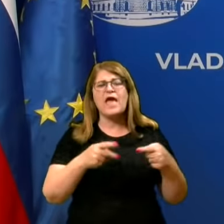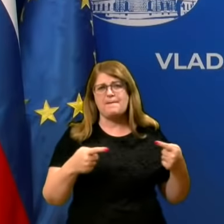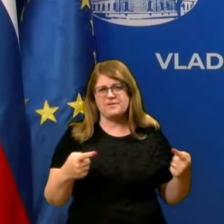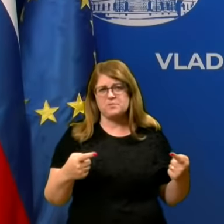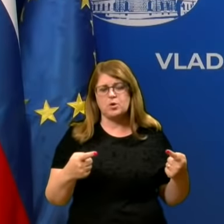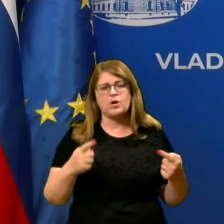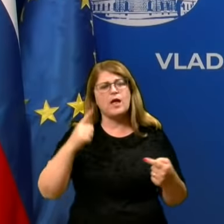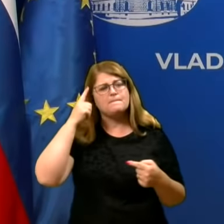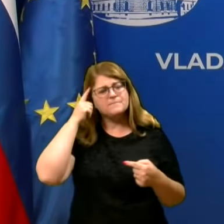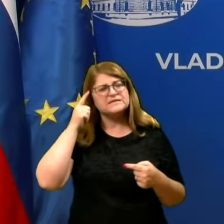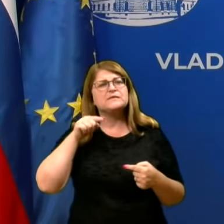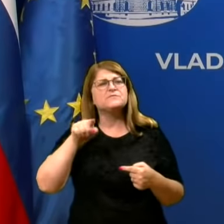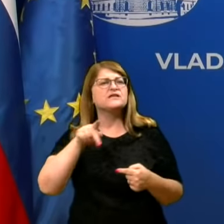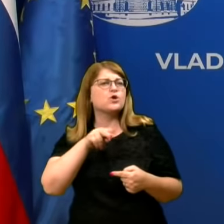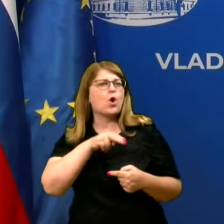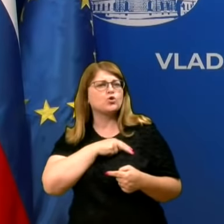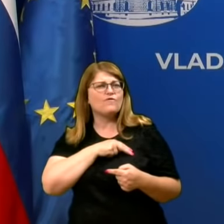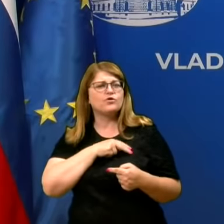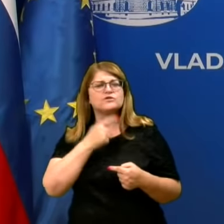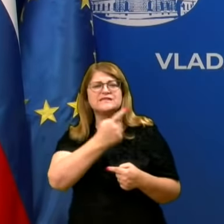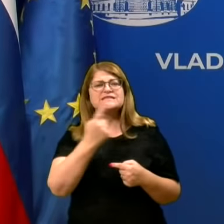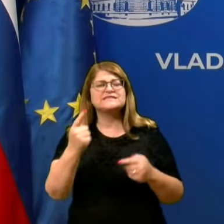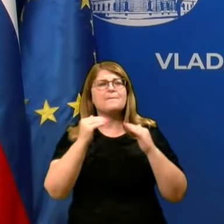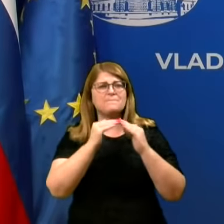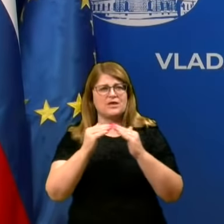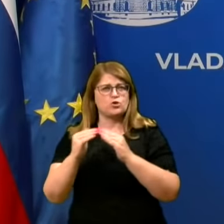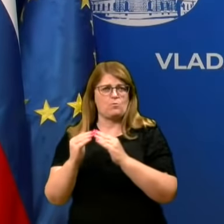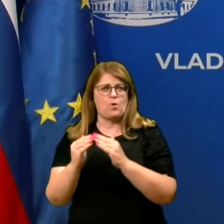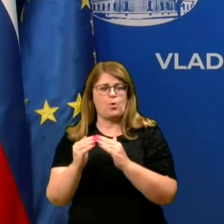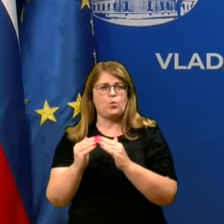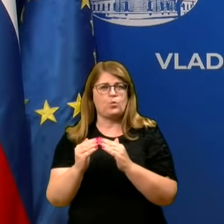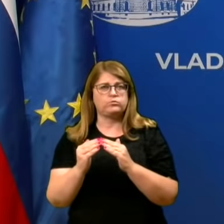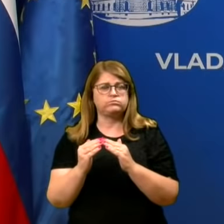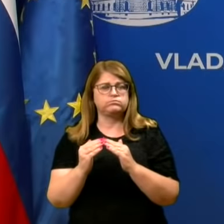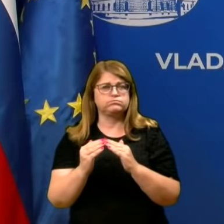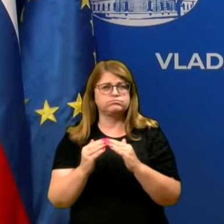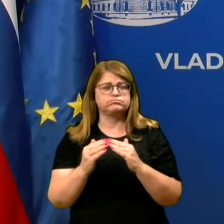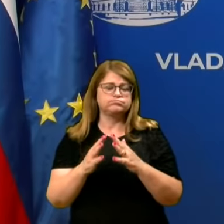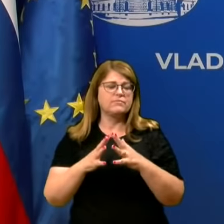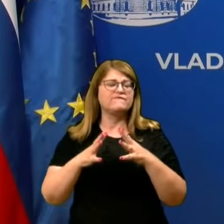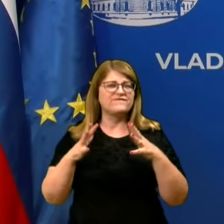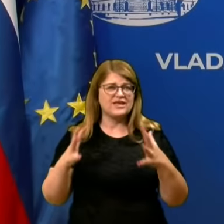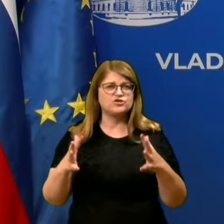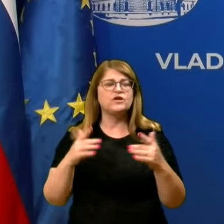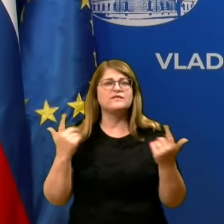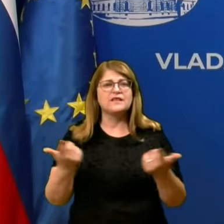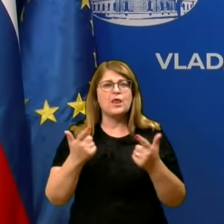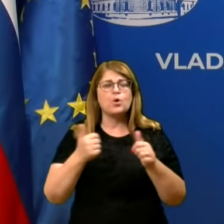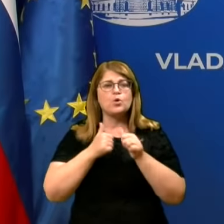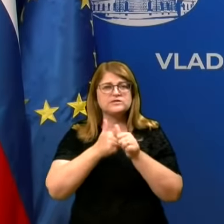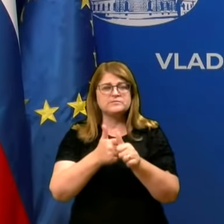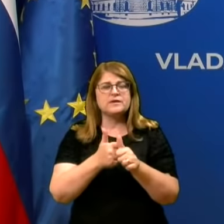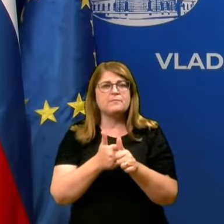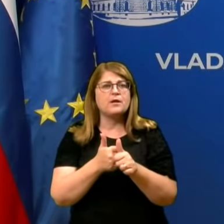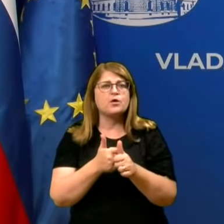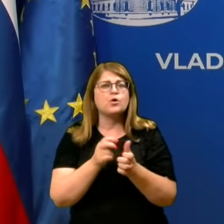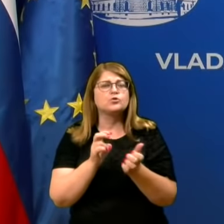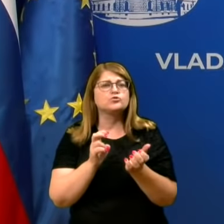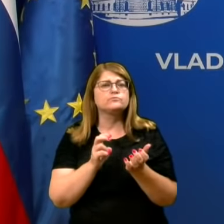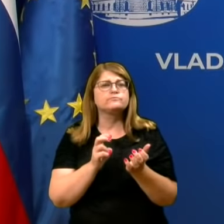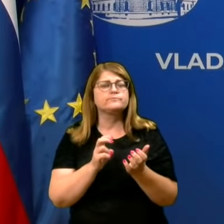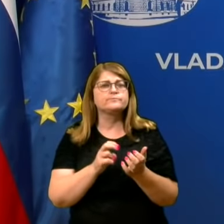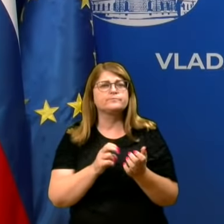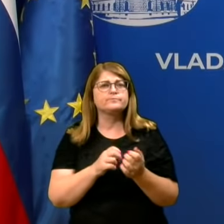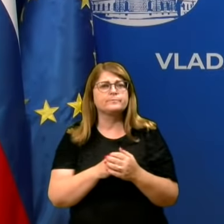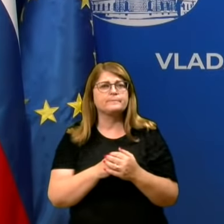Mislim, da so pristojnosti potem samih domov verjetno večje, da lahko spremljajo še bolj, dajmo reči,